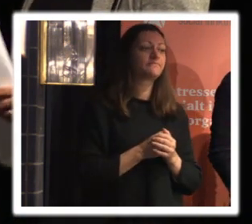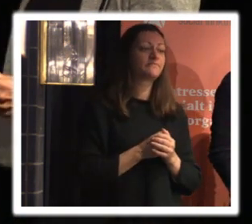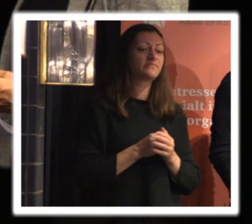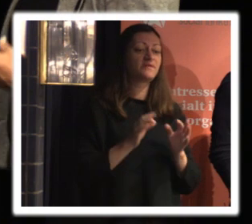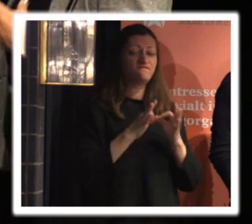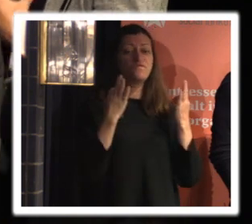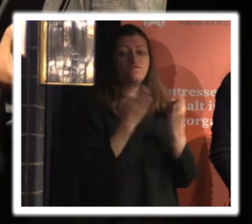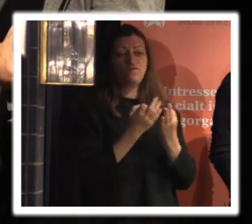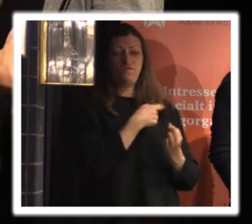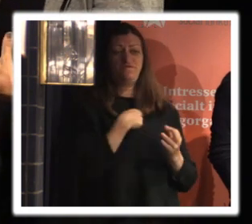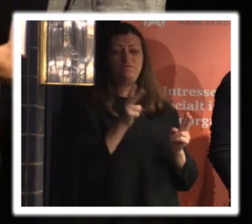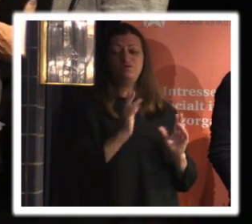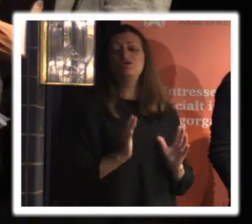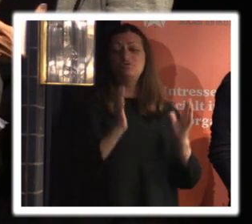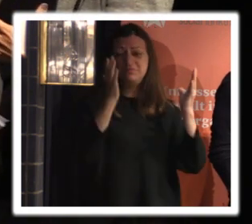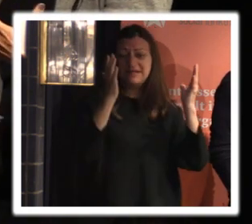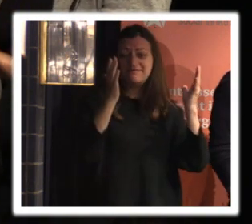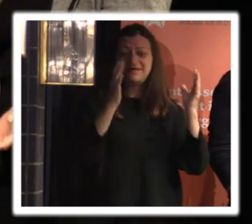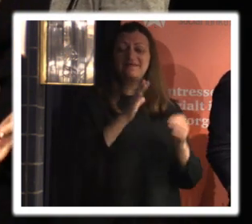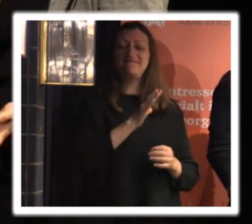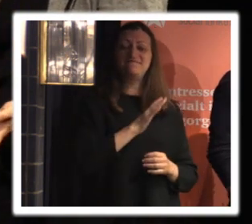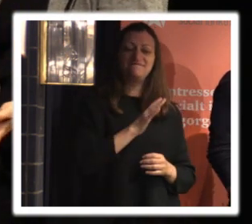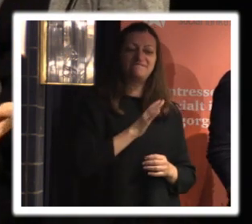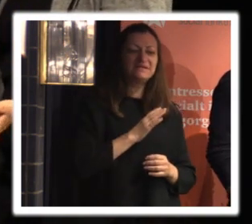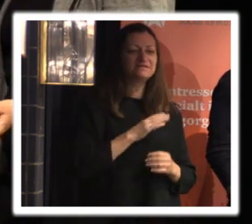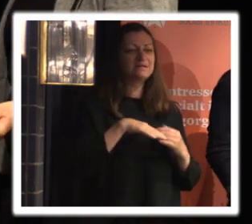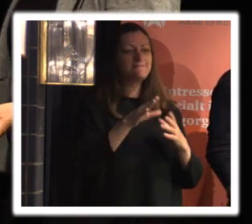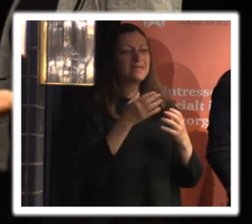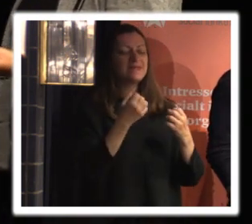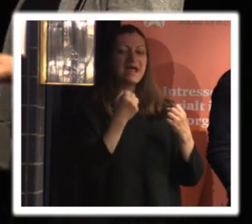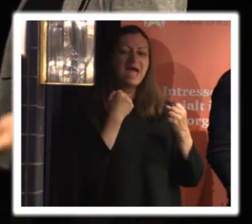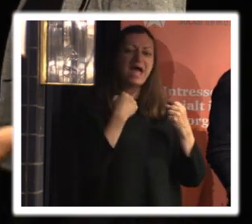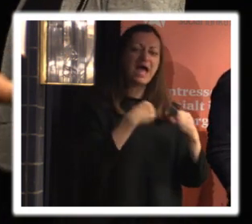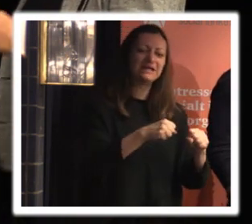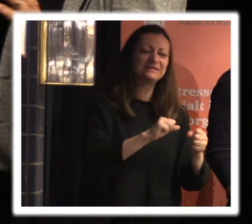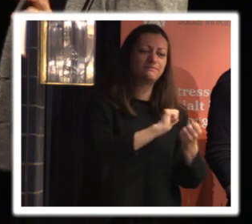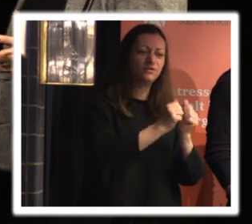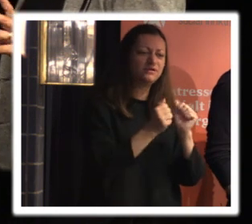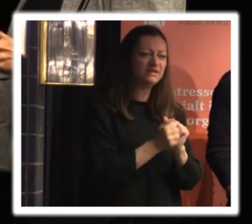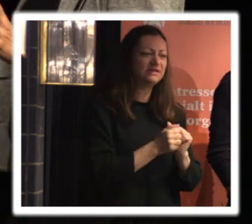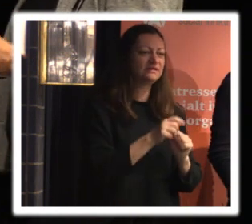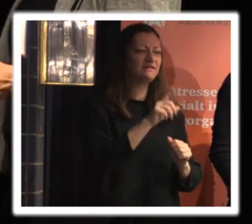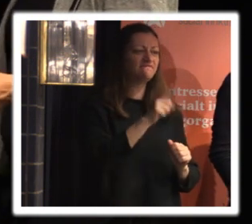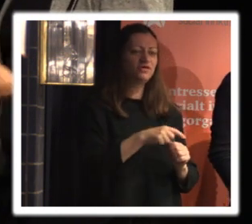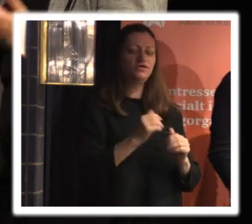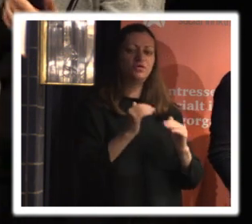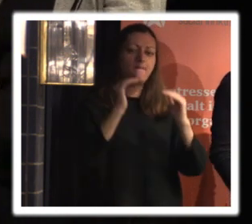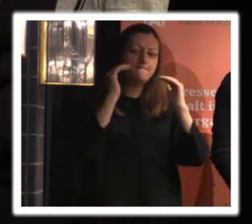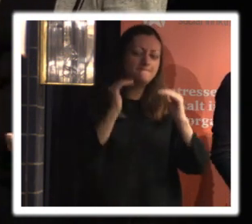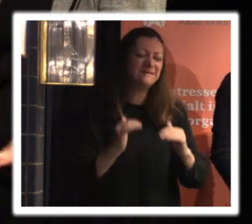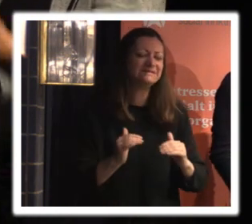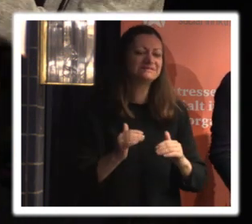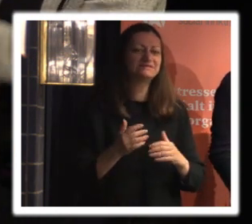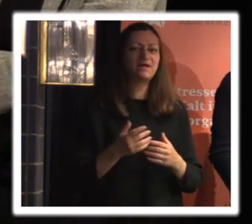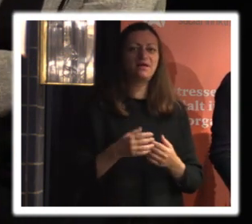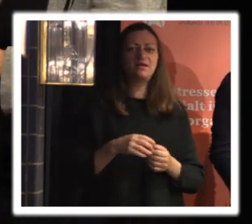så har också upplevt att det finns en mer aktiv politik för att minska administration regelkrång eller vad man vill kalla det för för